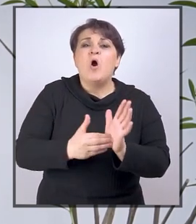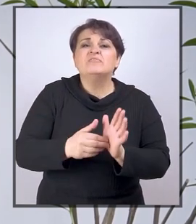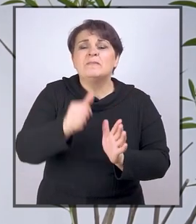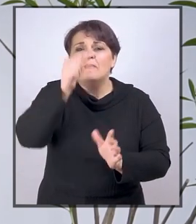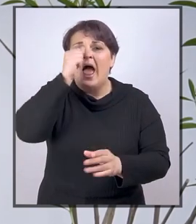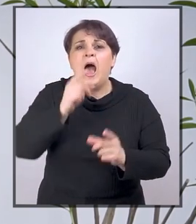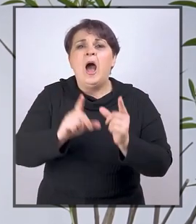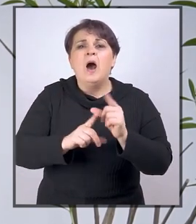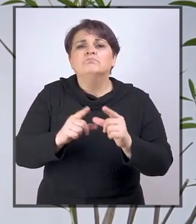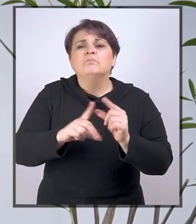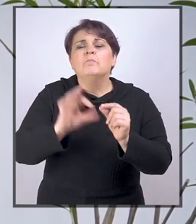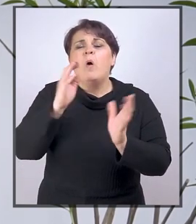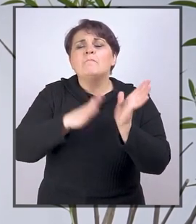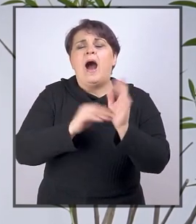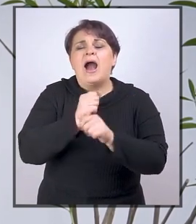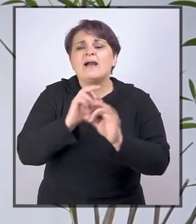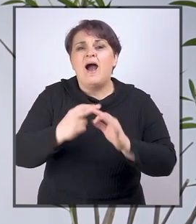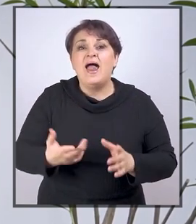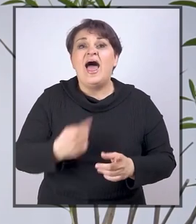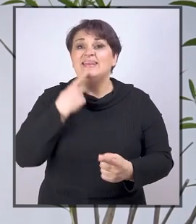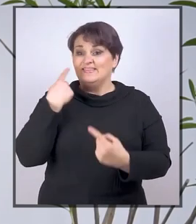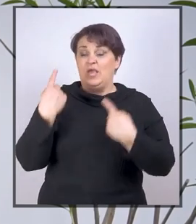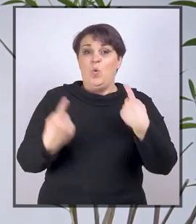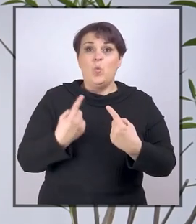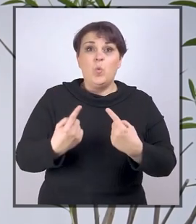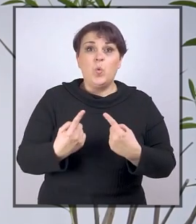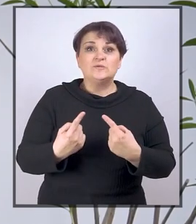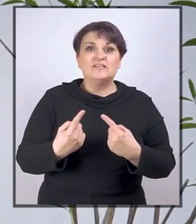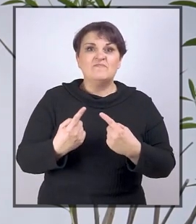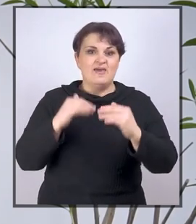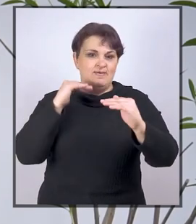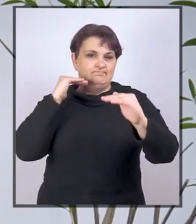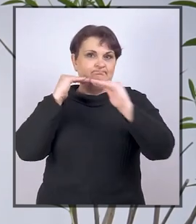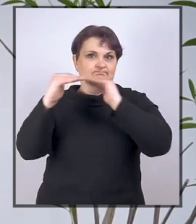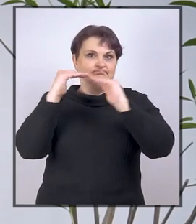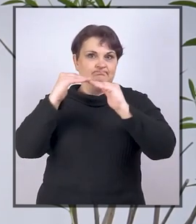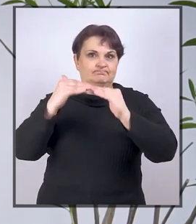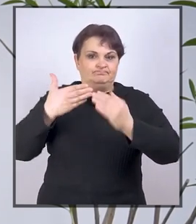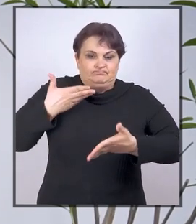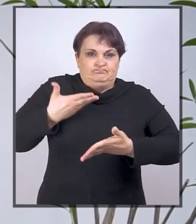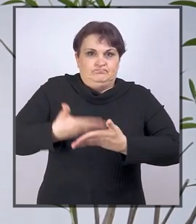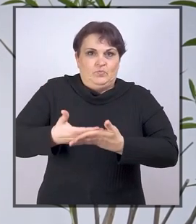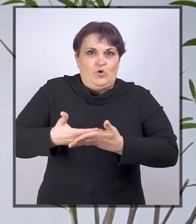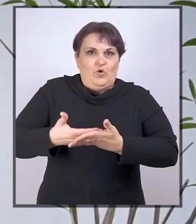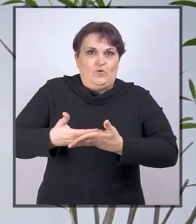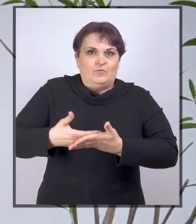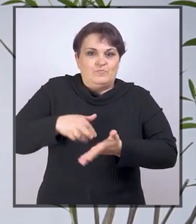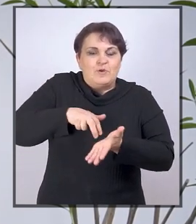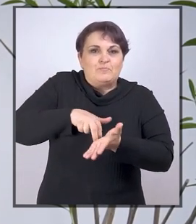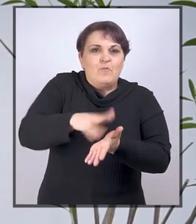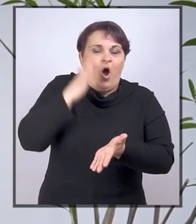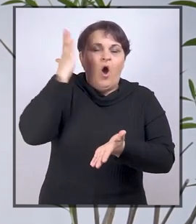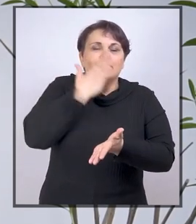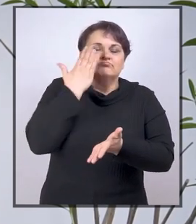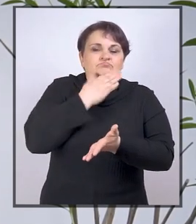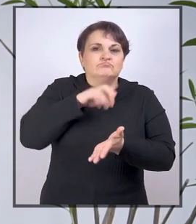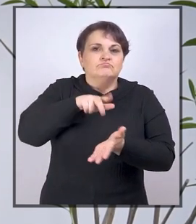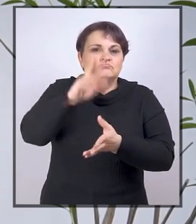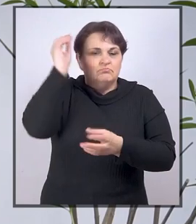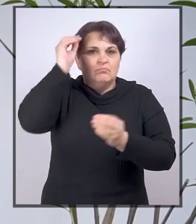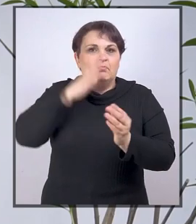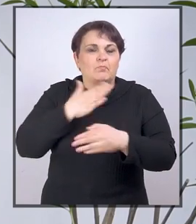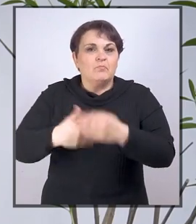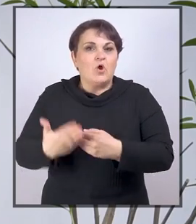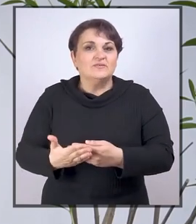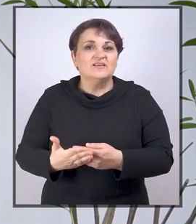obezbijediti ni potrebna pomagala, ni uslove da na jednakoj osnovi sa drugima pohađa